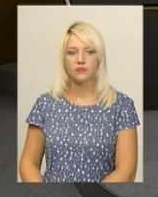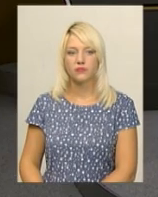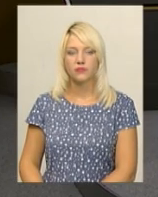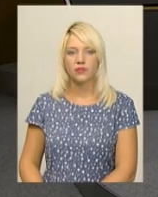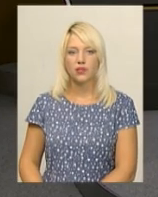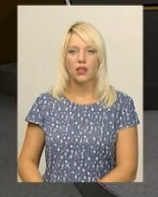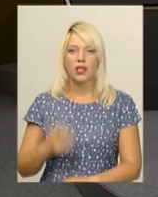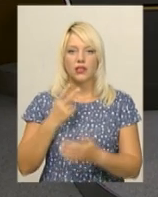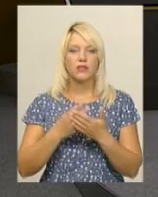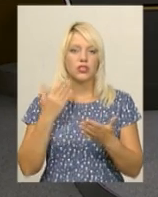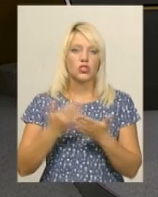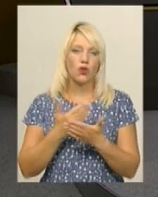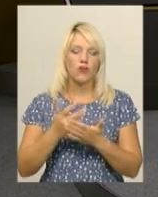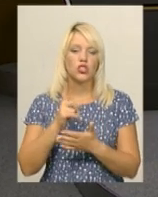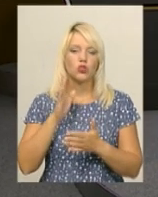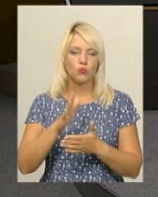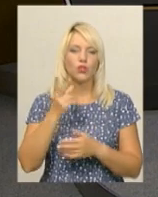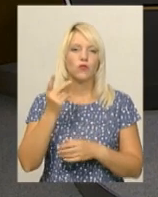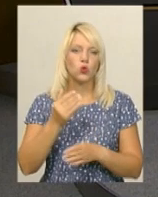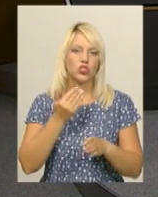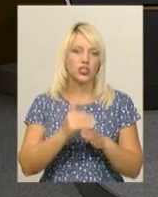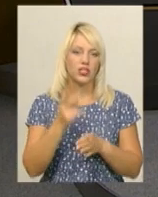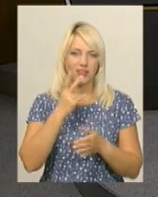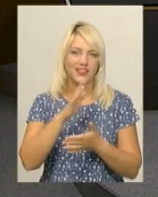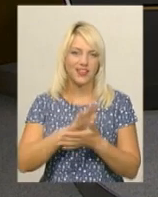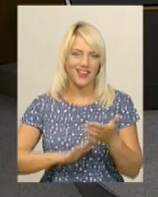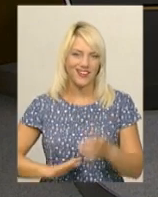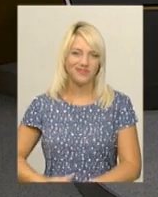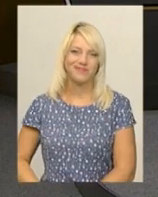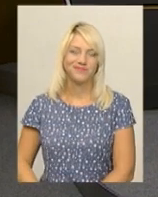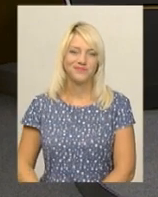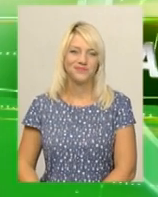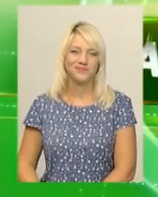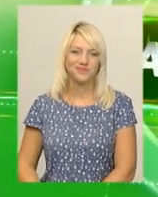В ефірі новини. Про що йтиметься в їхній частині, дивіться далі в анонсі.